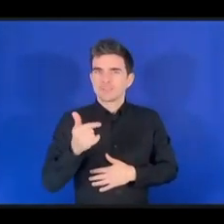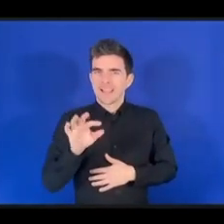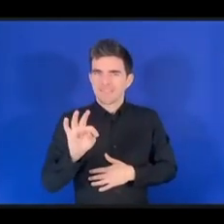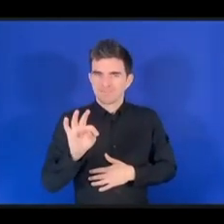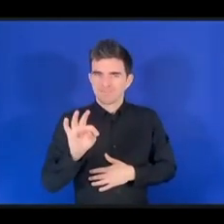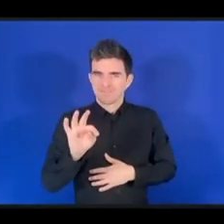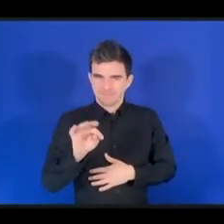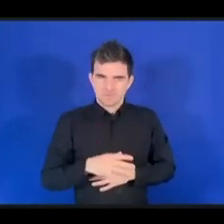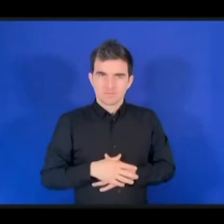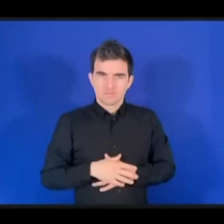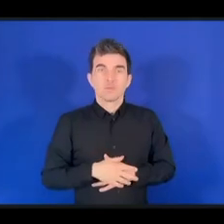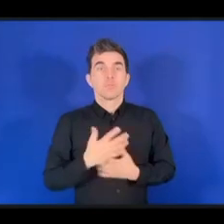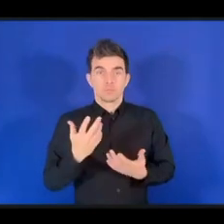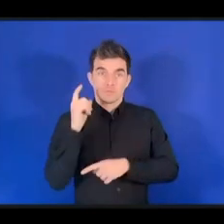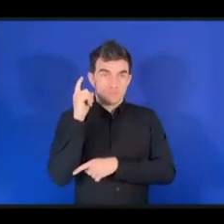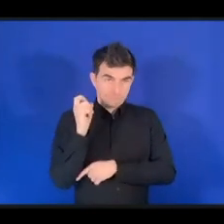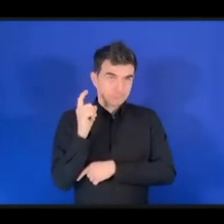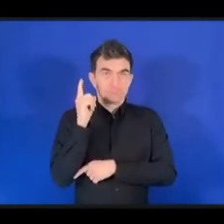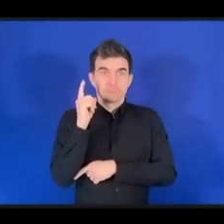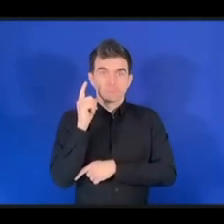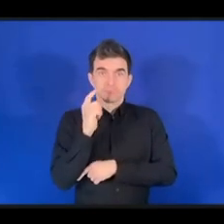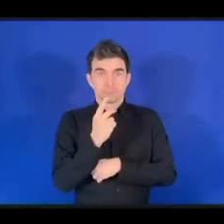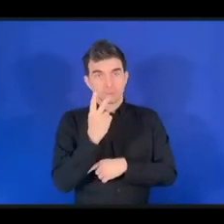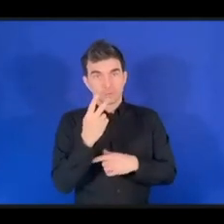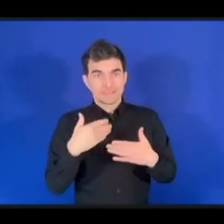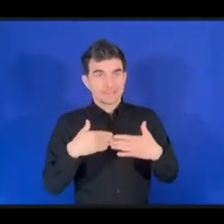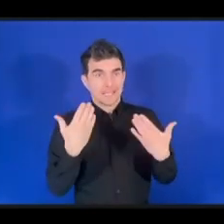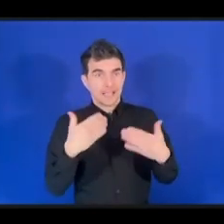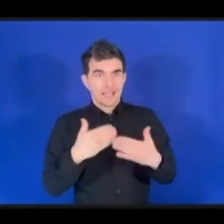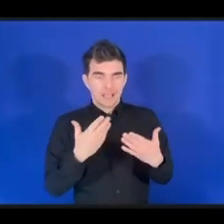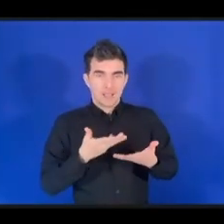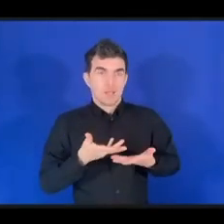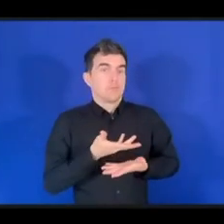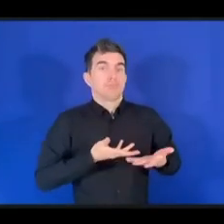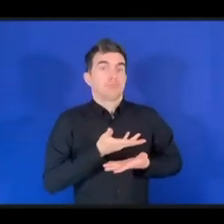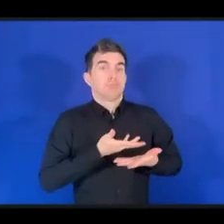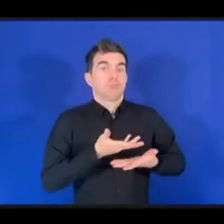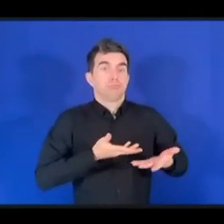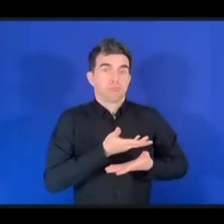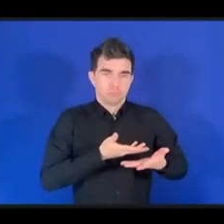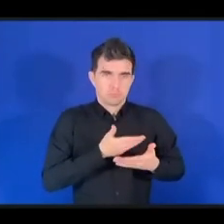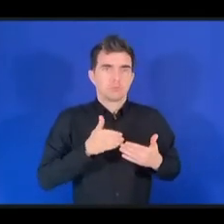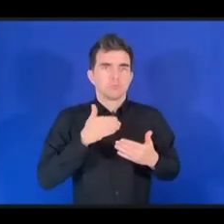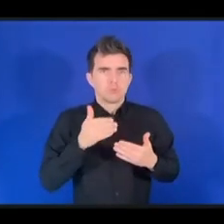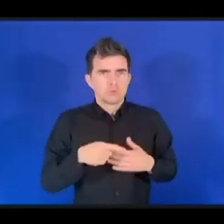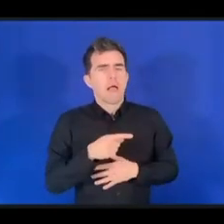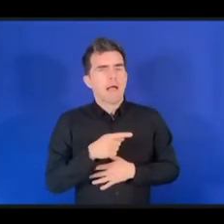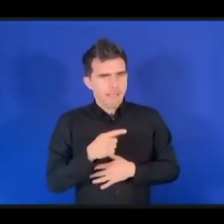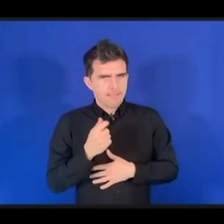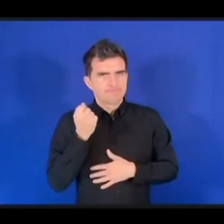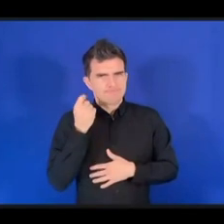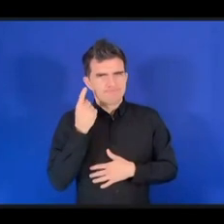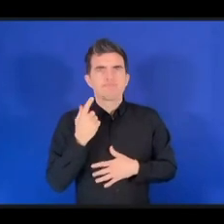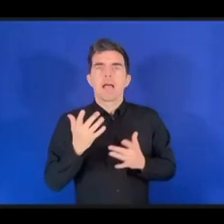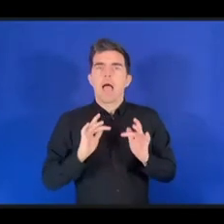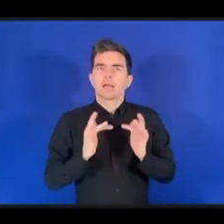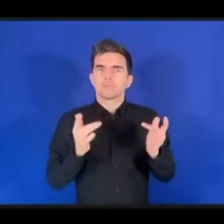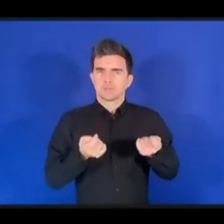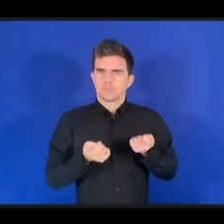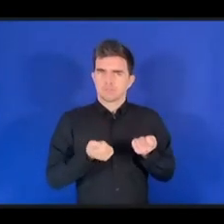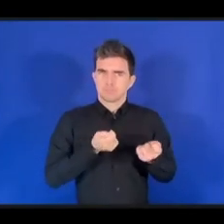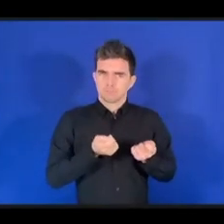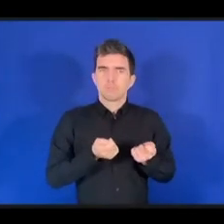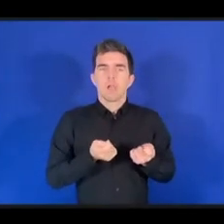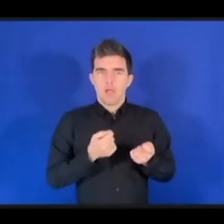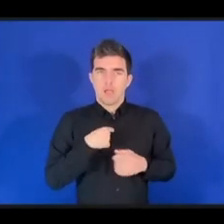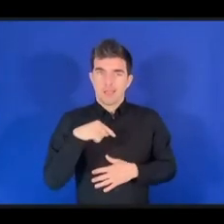числе обсуждали, что из себя представляет управление интернетом. И также мы тогда давали должное